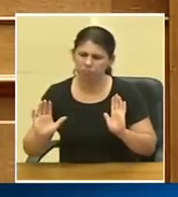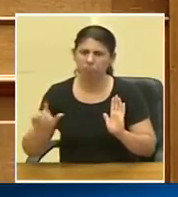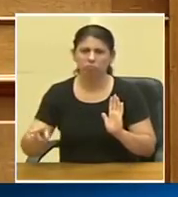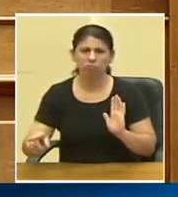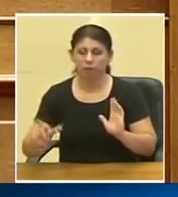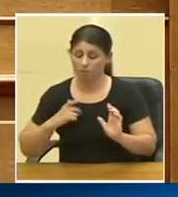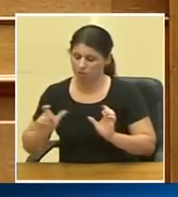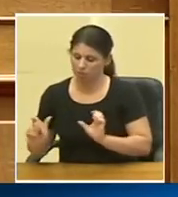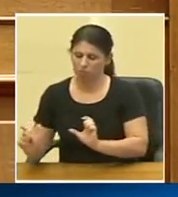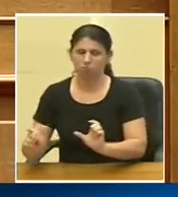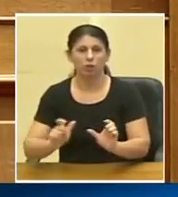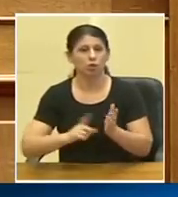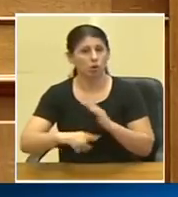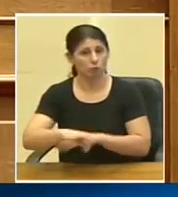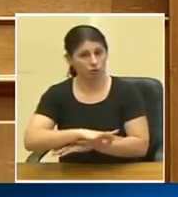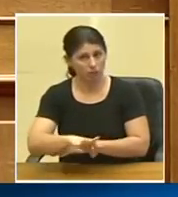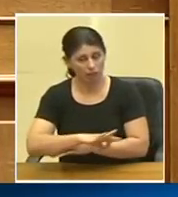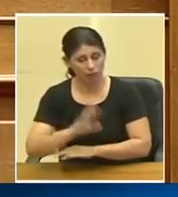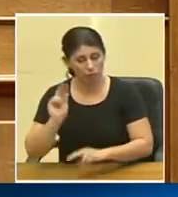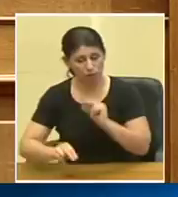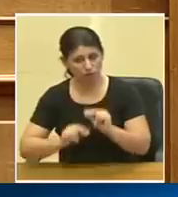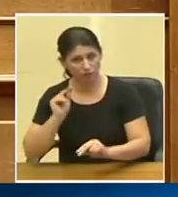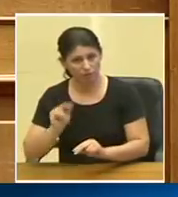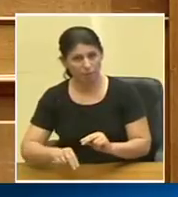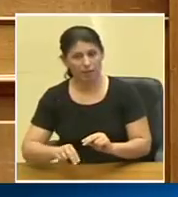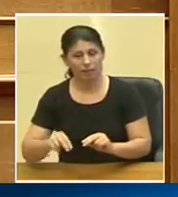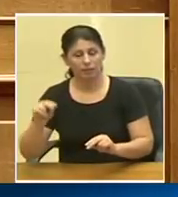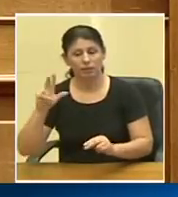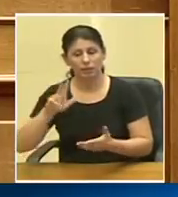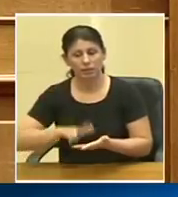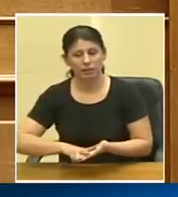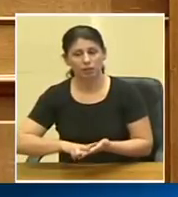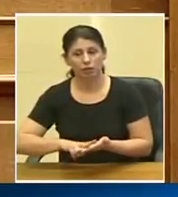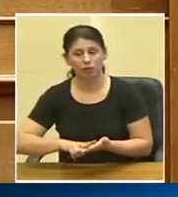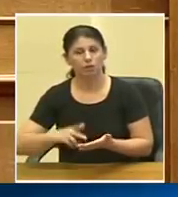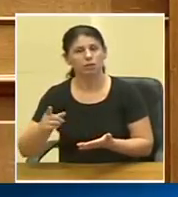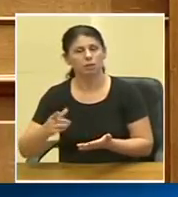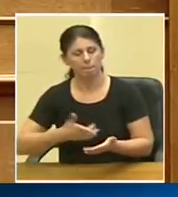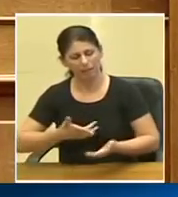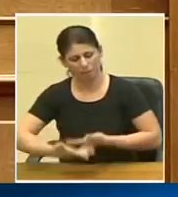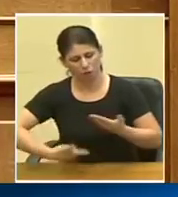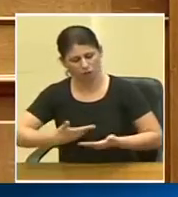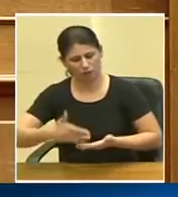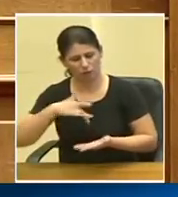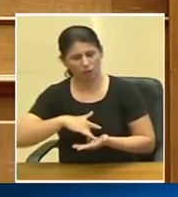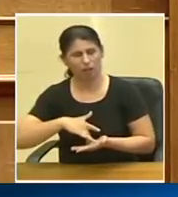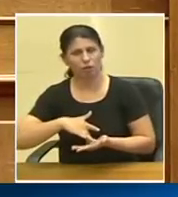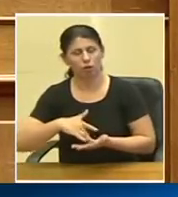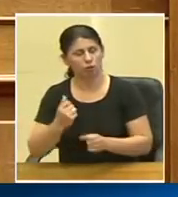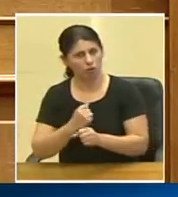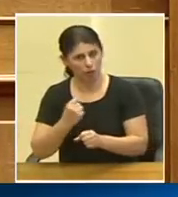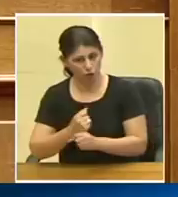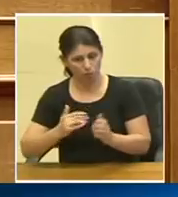διαφυλάξαμε και στο νομοσχέδιο που ψηφίσαμε για την κύρωση του μεταμοσχευτικού κέντρου και για τους εργαζόμενους του Ωνάσίου